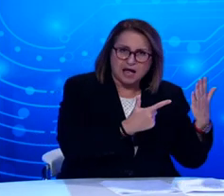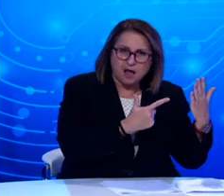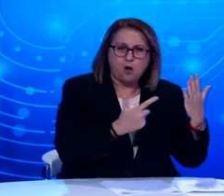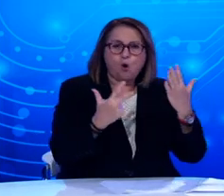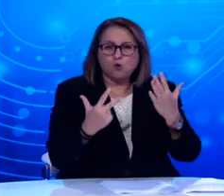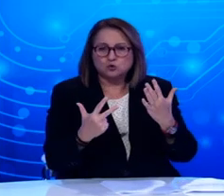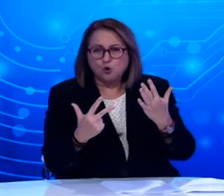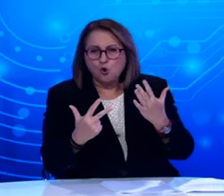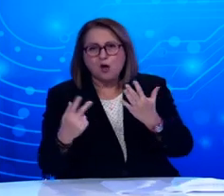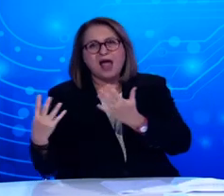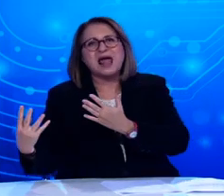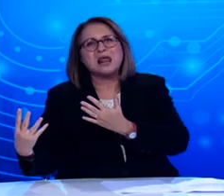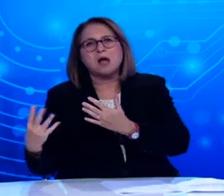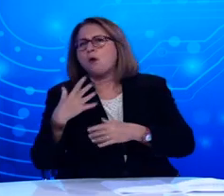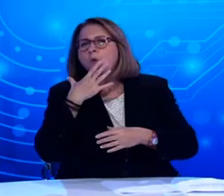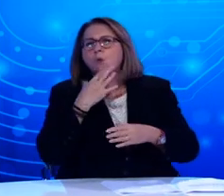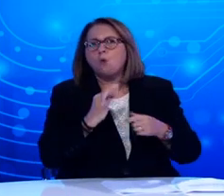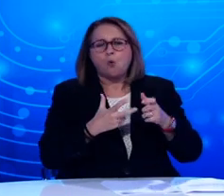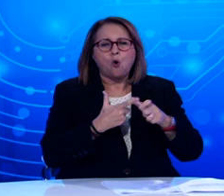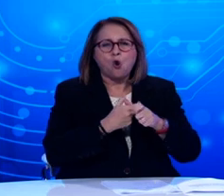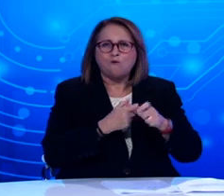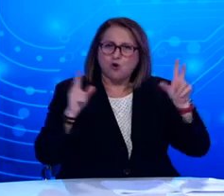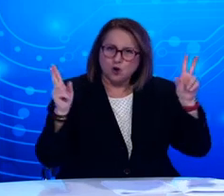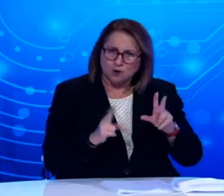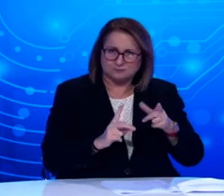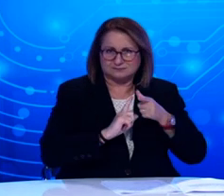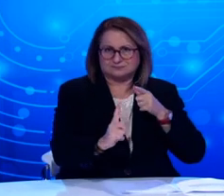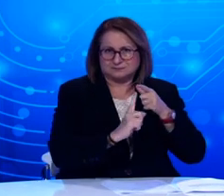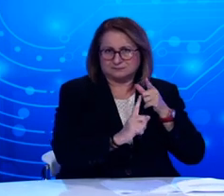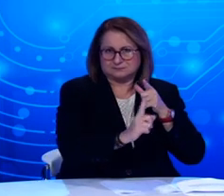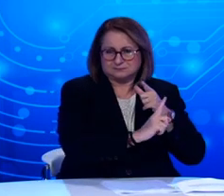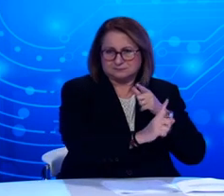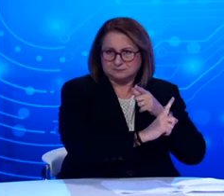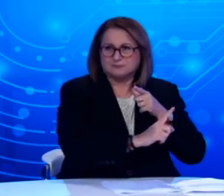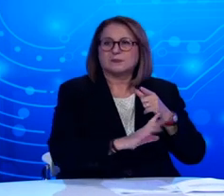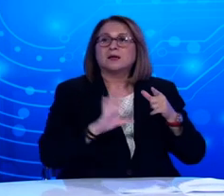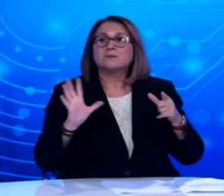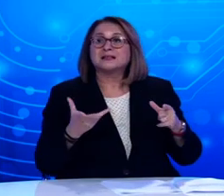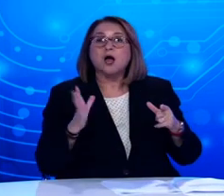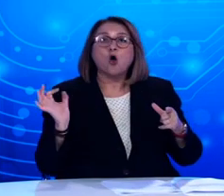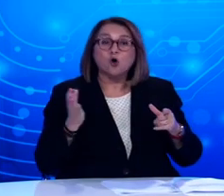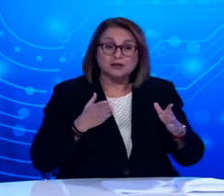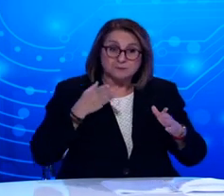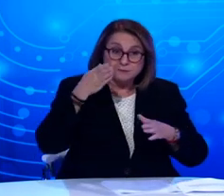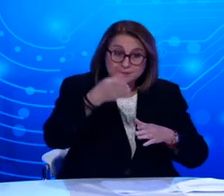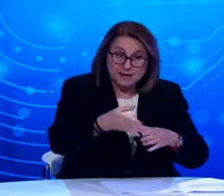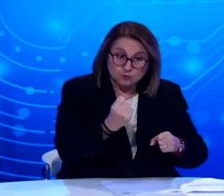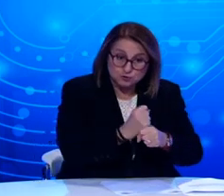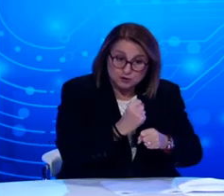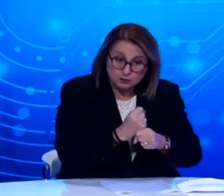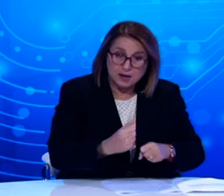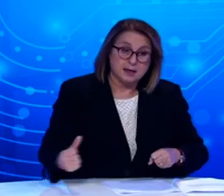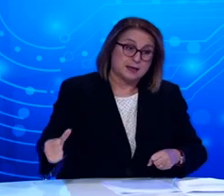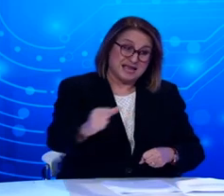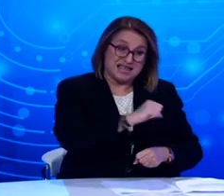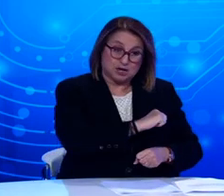στις 8 και στις 9 το πρωί. Θέσπιση ευελιξίας κατά την προσέλευση και αποχώρηση των εργαζομένων του ιδιωτικού τομέα σε τέσσερα